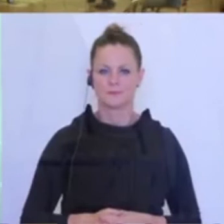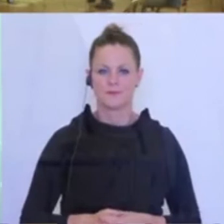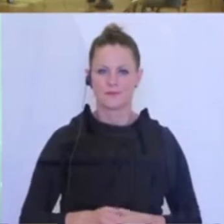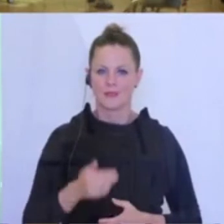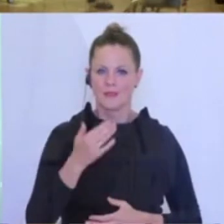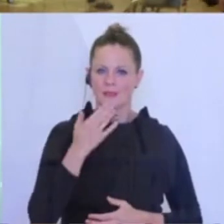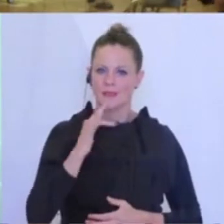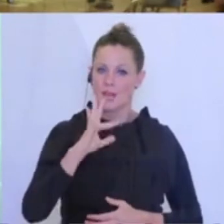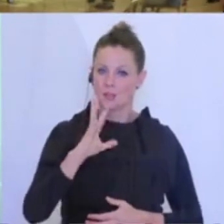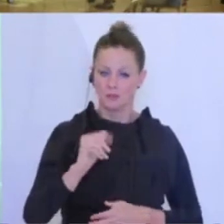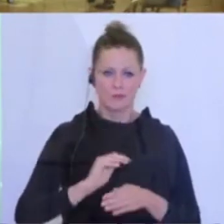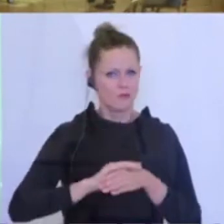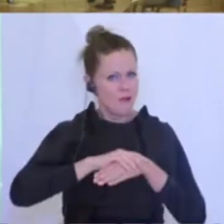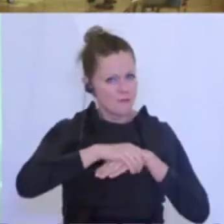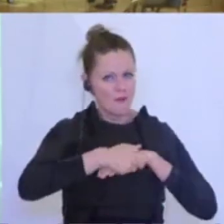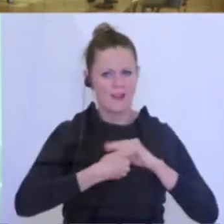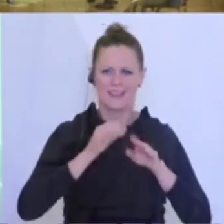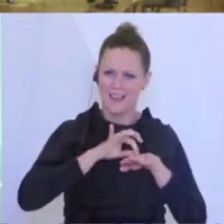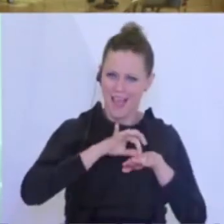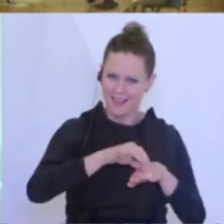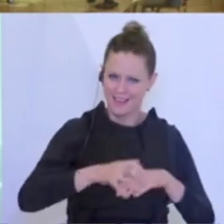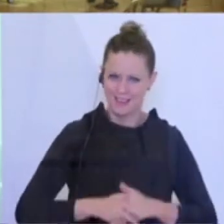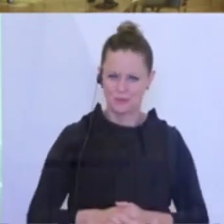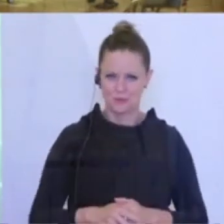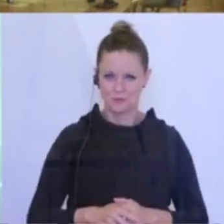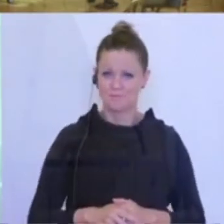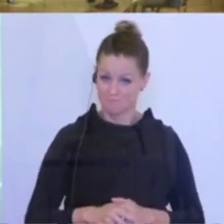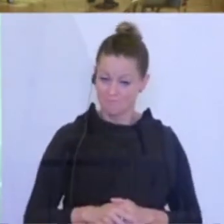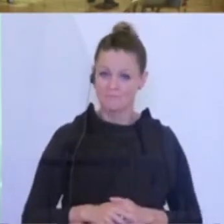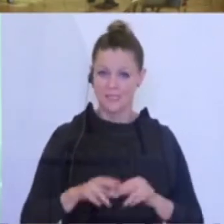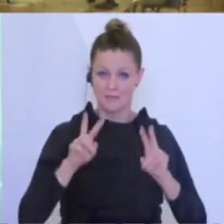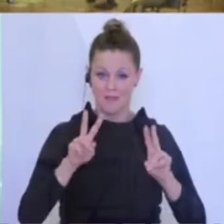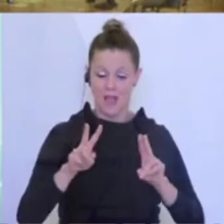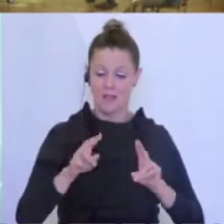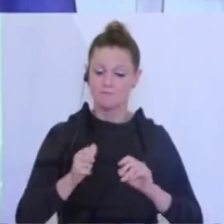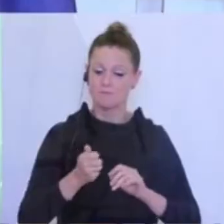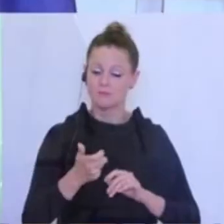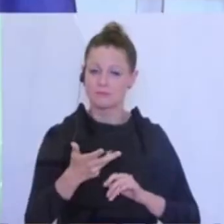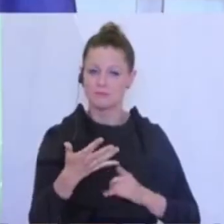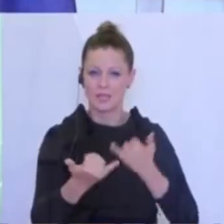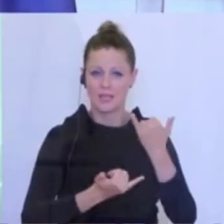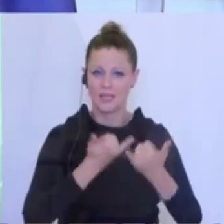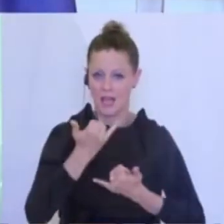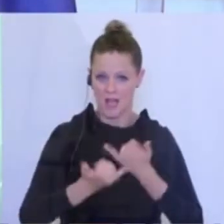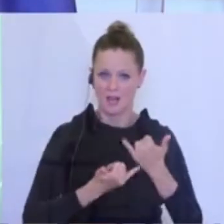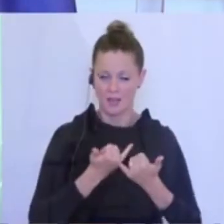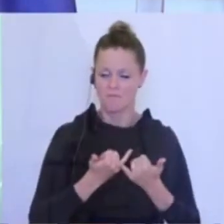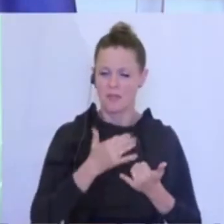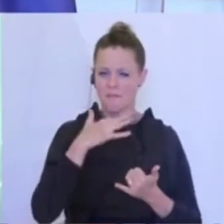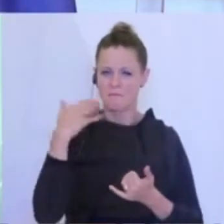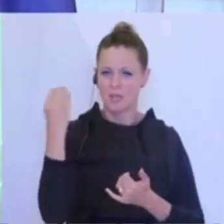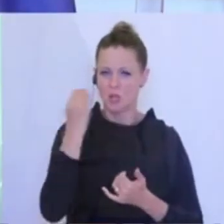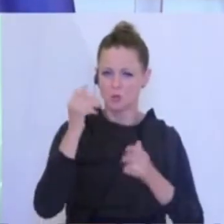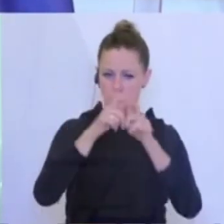Dankeschön für die freundliche Einleitung. Wir werden in der Tat in den kommenden Jahren viele Schulen neu bauen